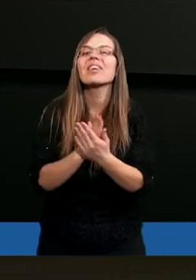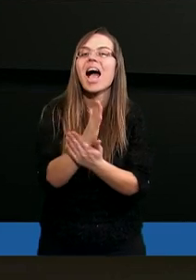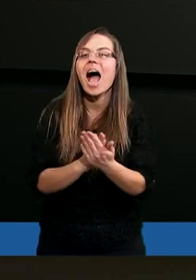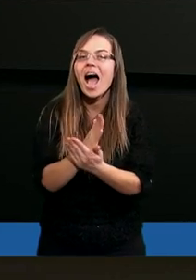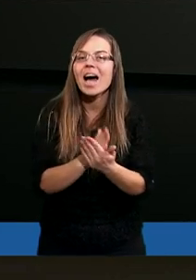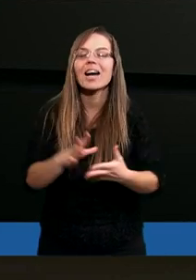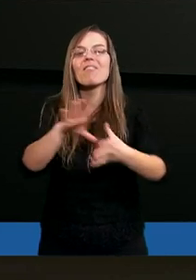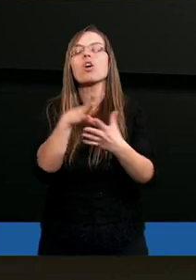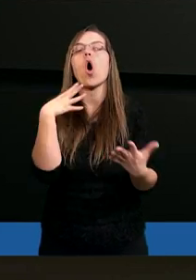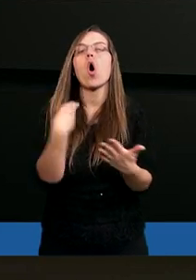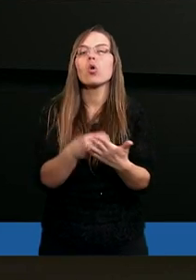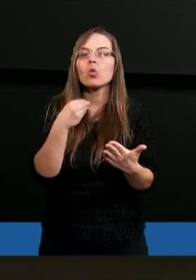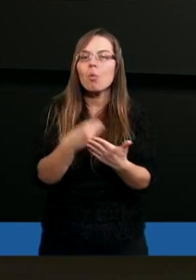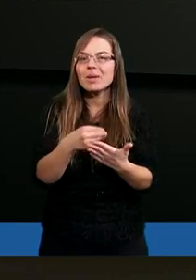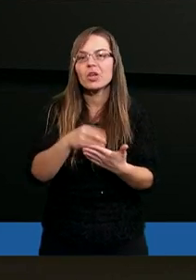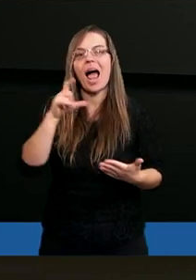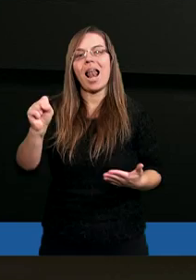w Odkupiciela.